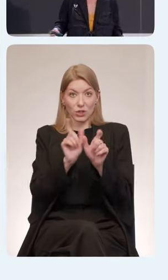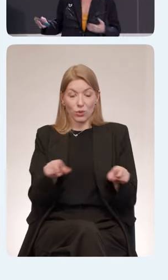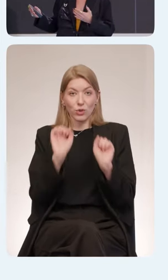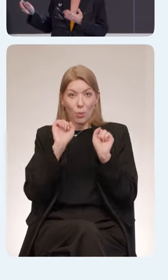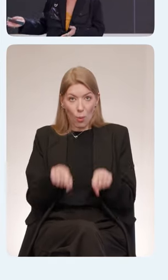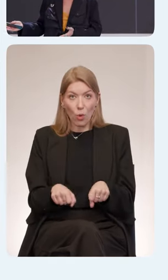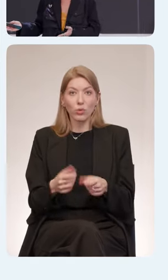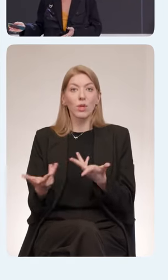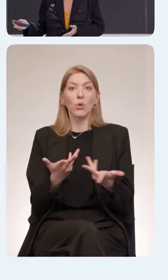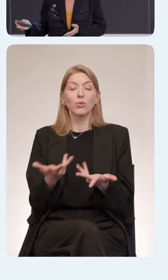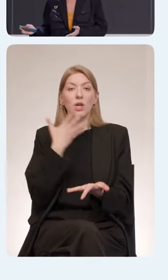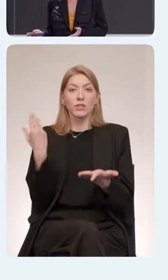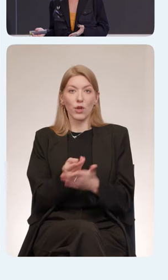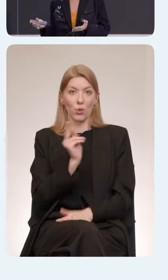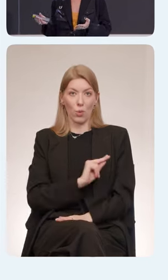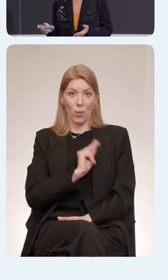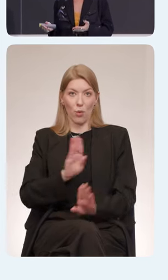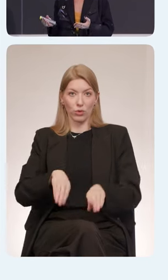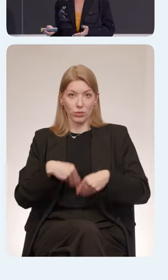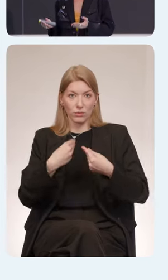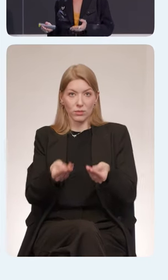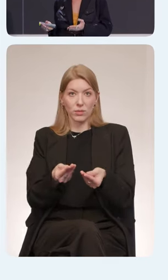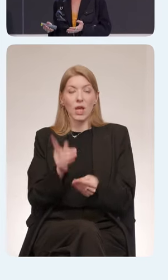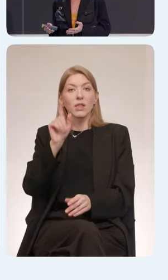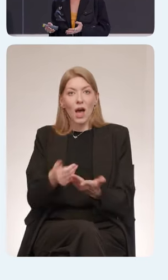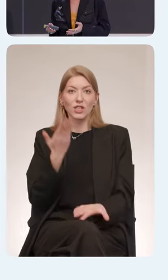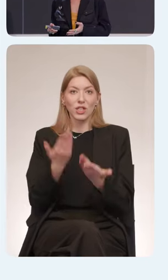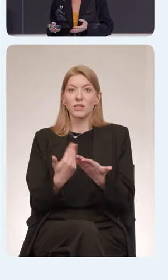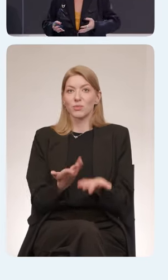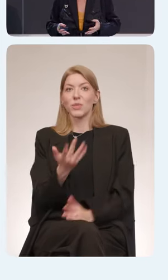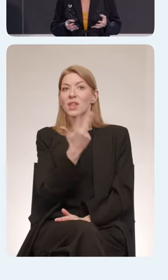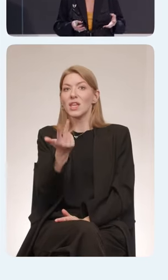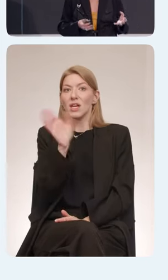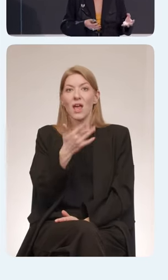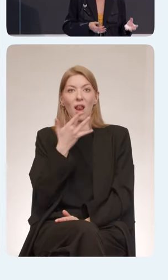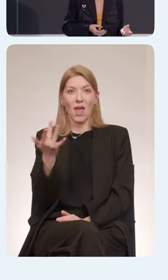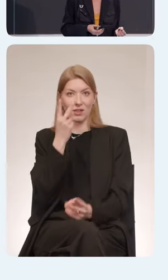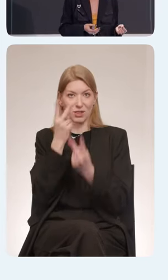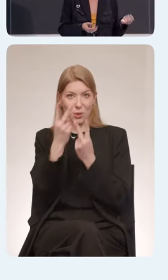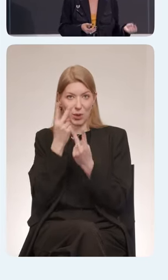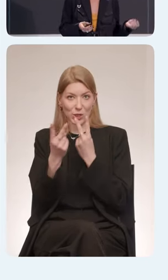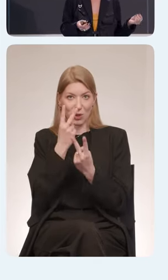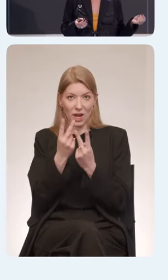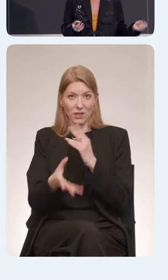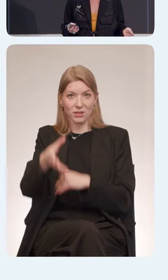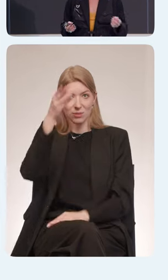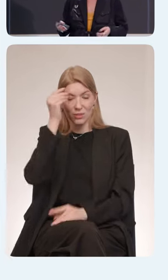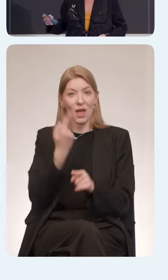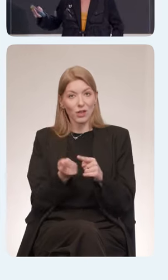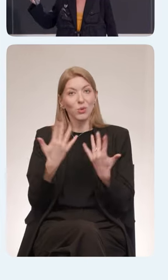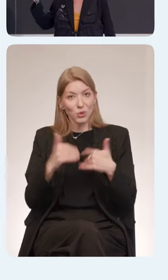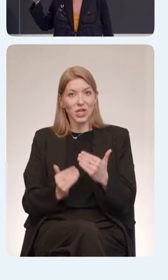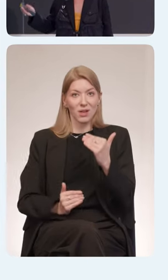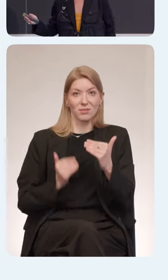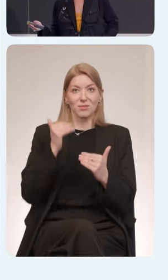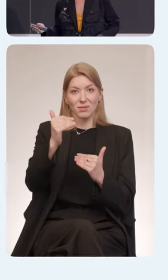принести, допустим, свою работу. Даже если это просто посмотреть три лекции. Просто посмотреть три лекции – это уже хороший шаг на пути того,